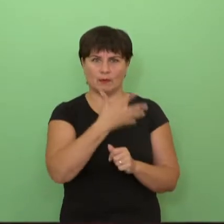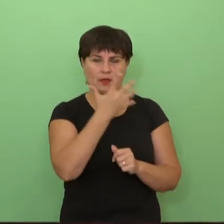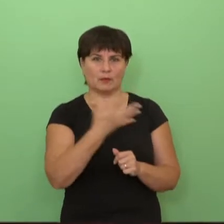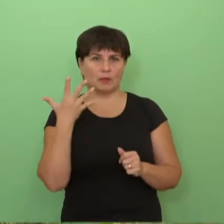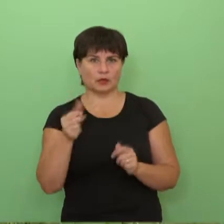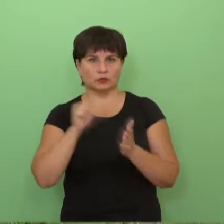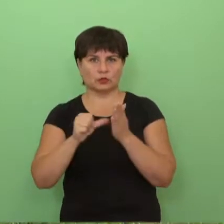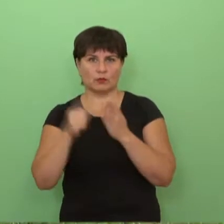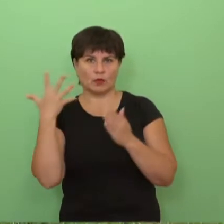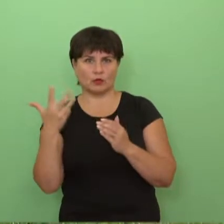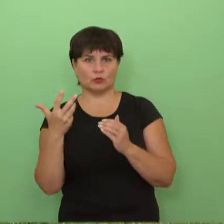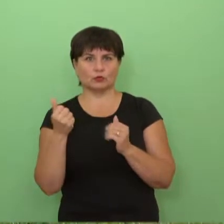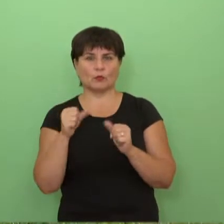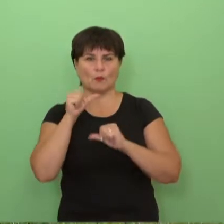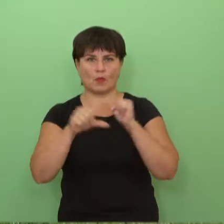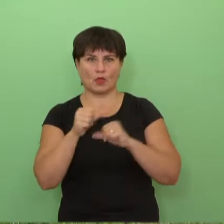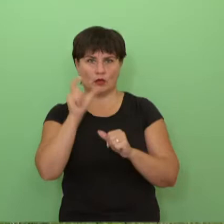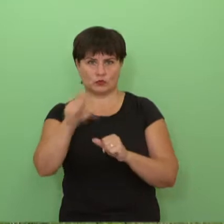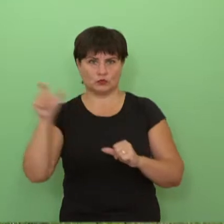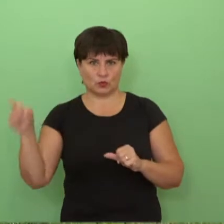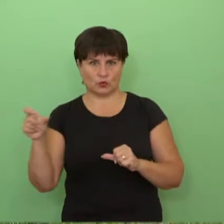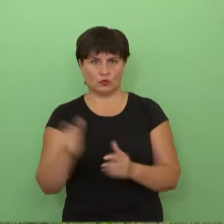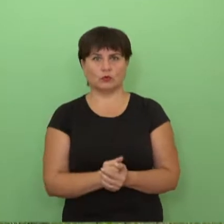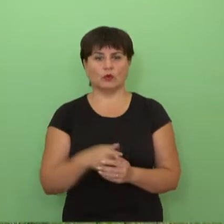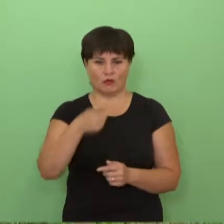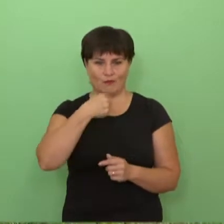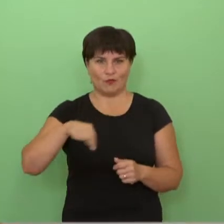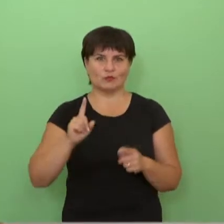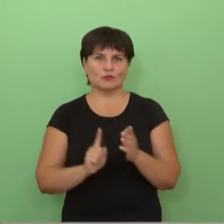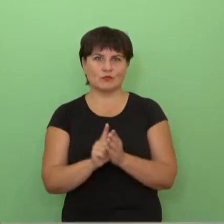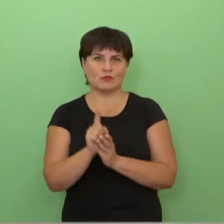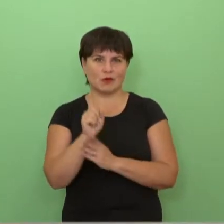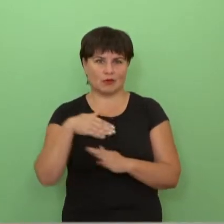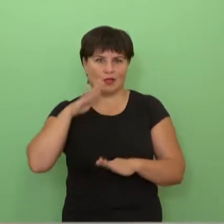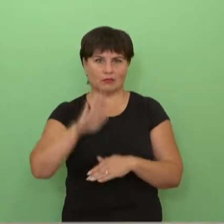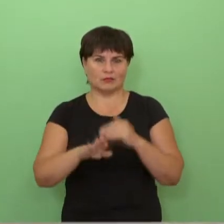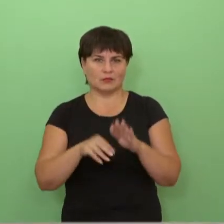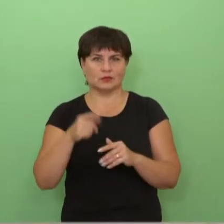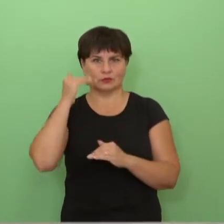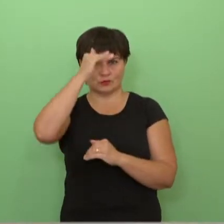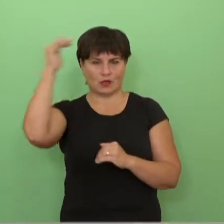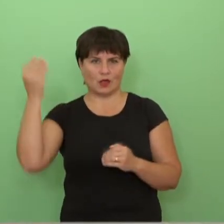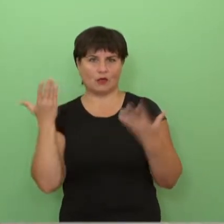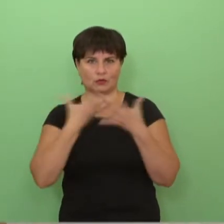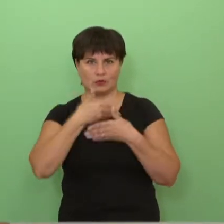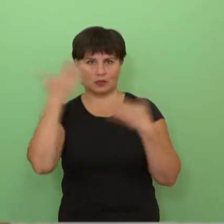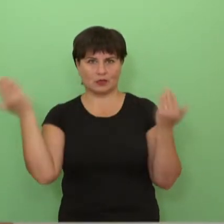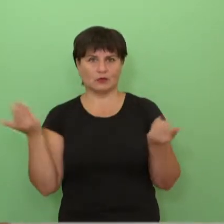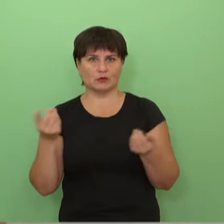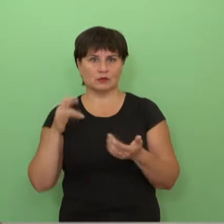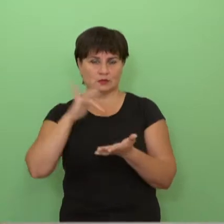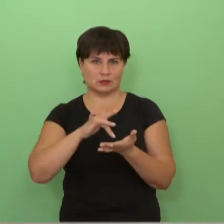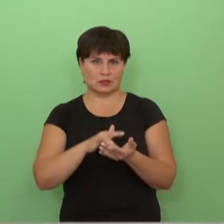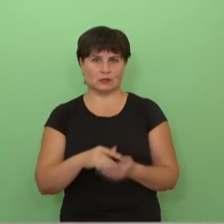kurios niekur nepapuola. Tai 55-65 metų žmonės. Tai vėlgi mūsų jautas pradinis užuomas su